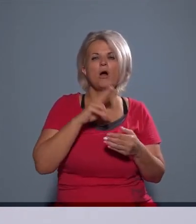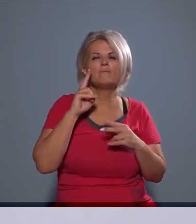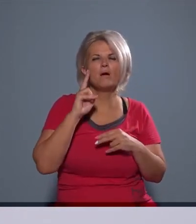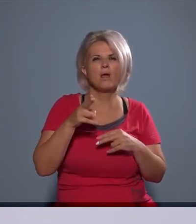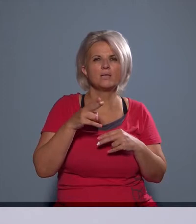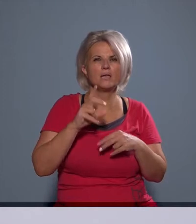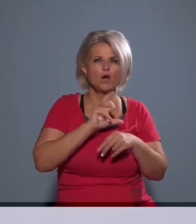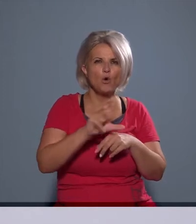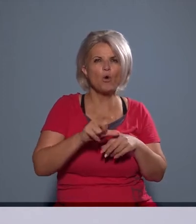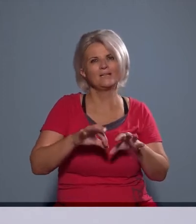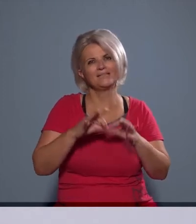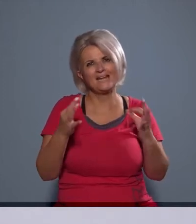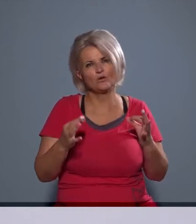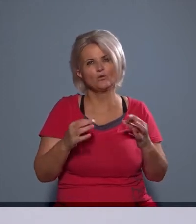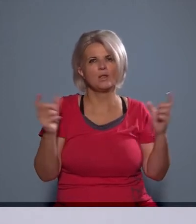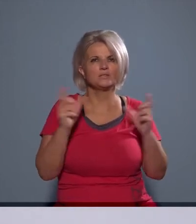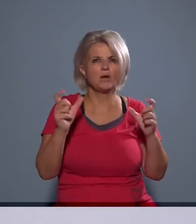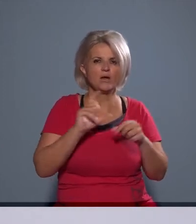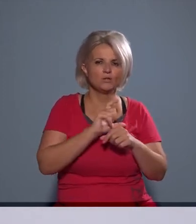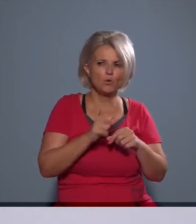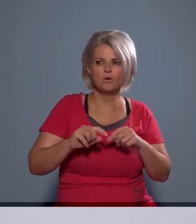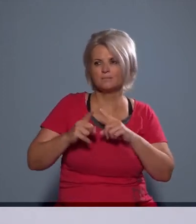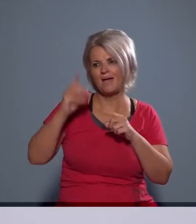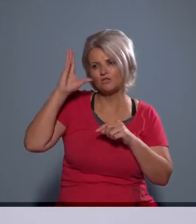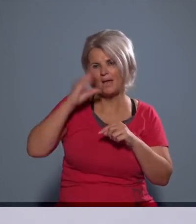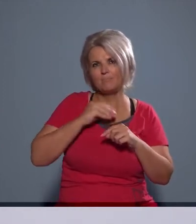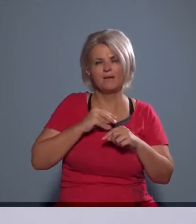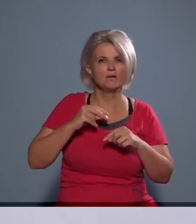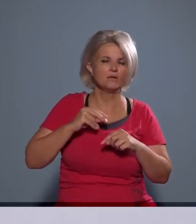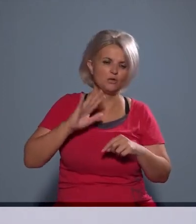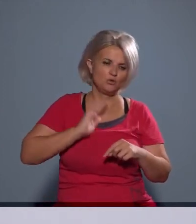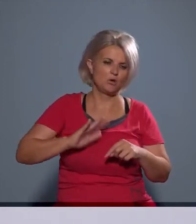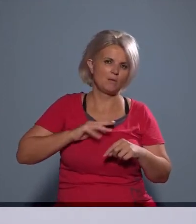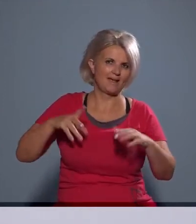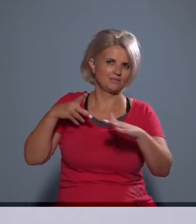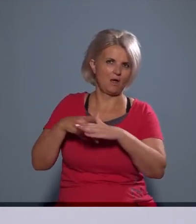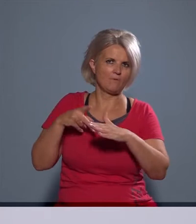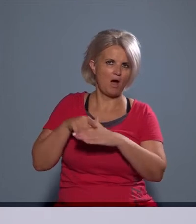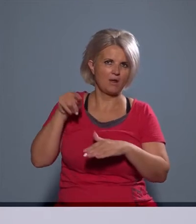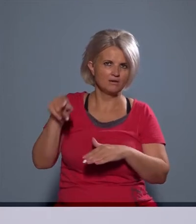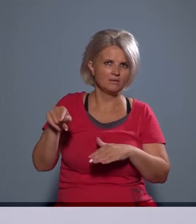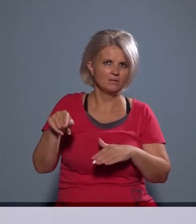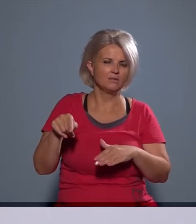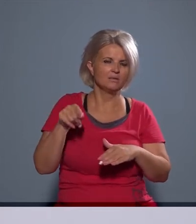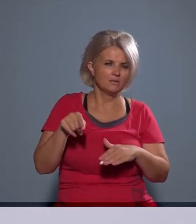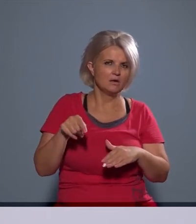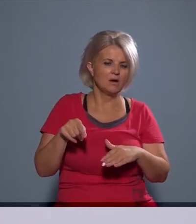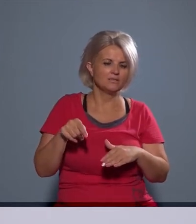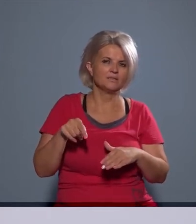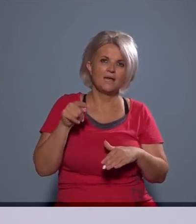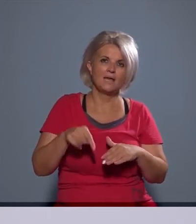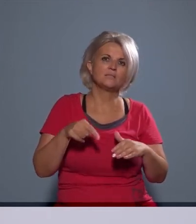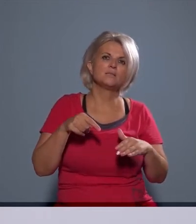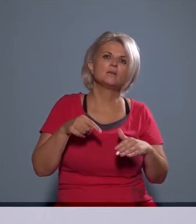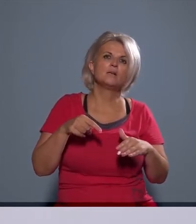olyan zajt okoz, ami másnak a nyugalmának a megzavarására alkalmas, akkor az elköveti ezt a